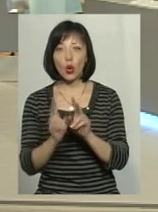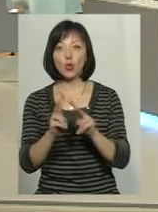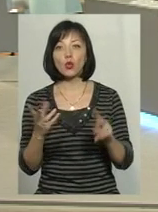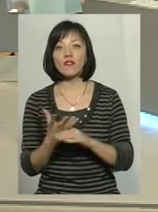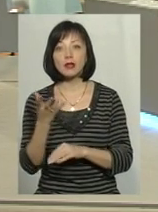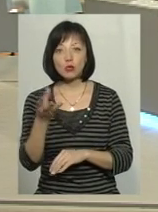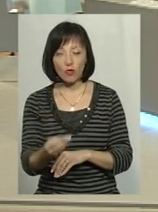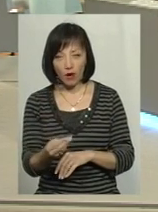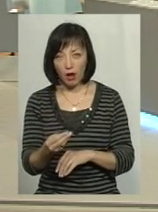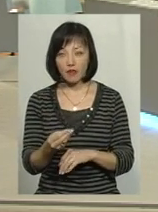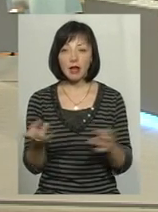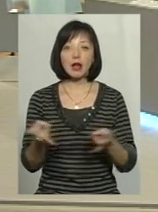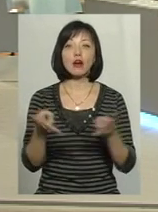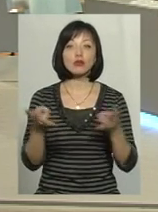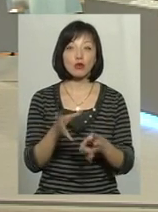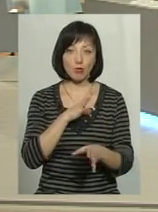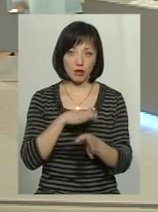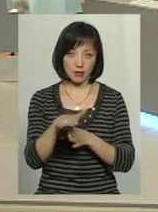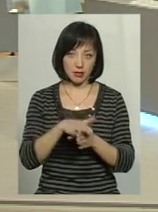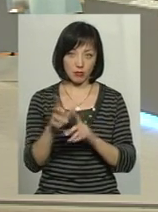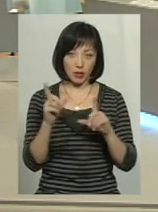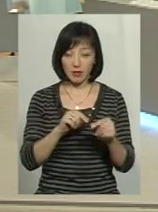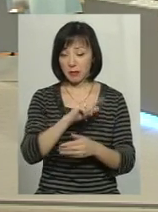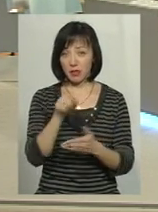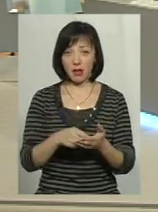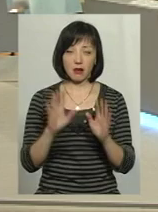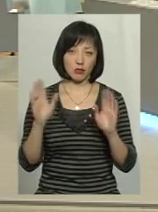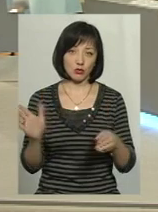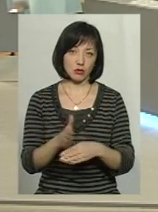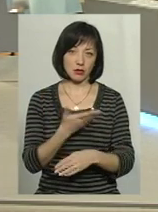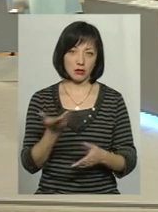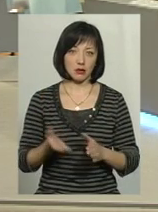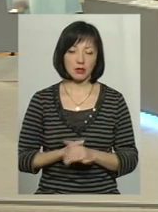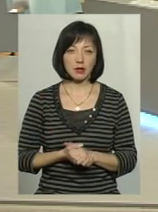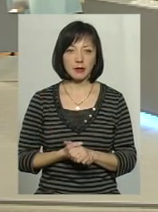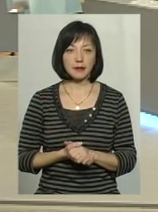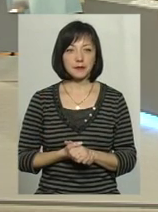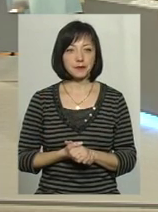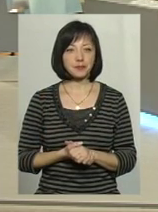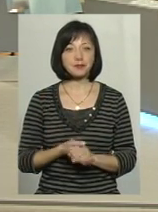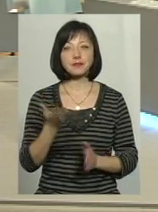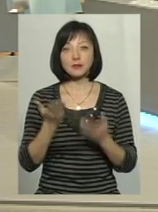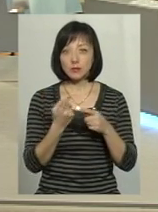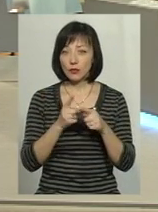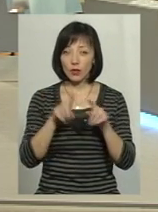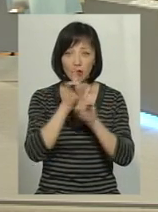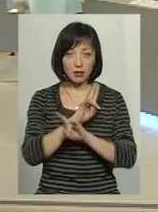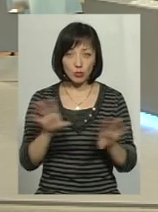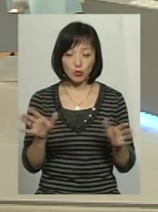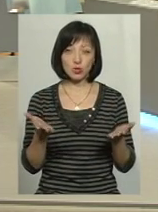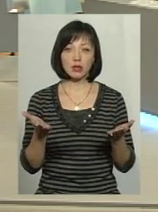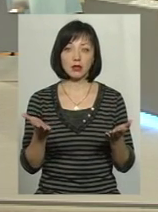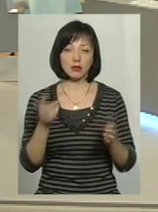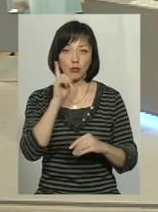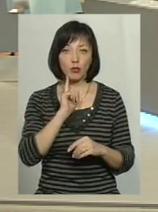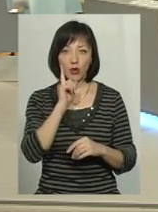фінансував, і для чого вона була здійснена. Тоді всі питання будуть, ну, зникати. Якщо цього не буде, ну, але